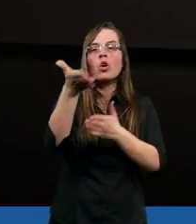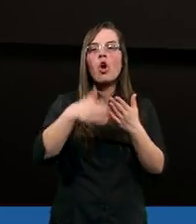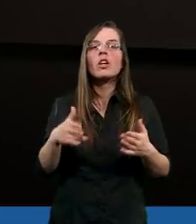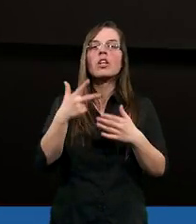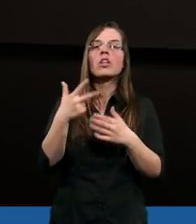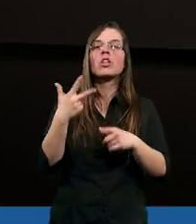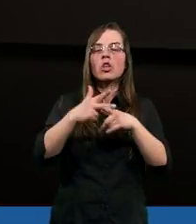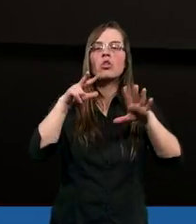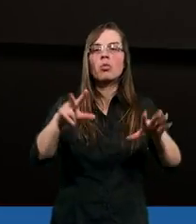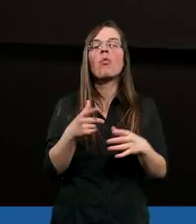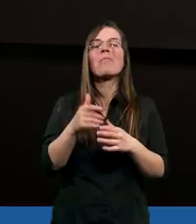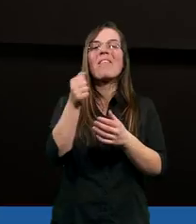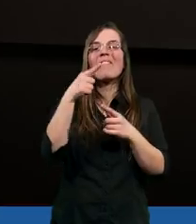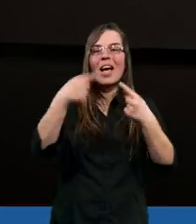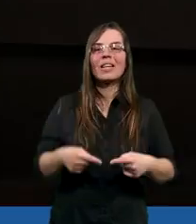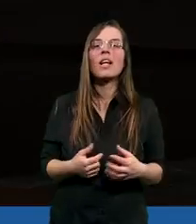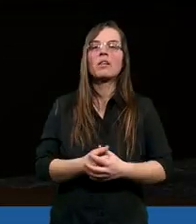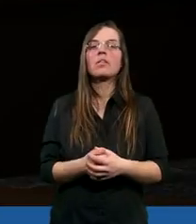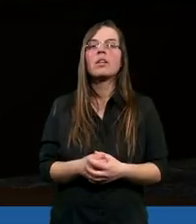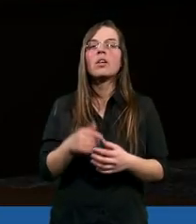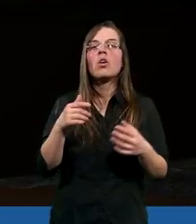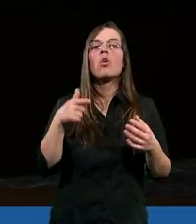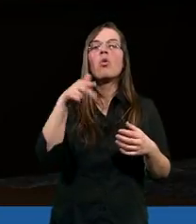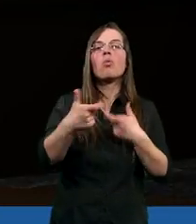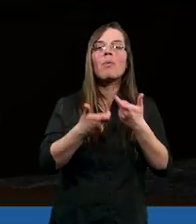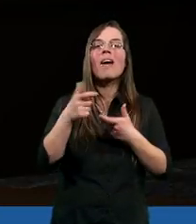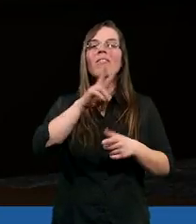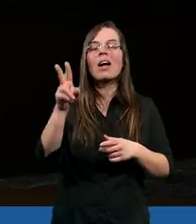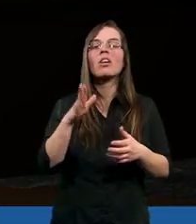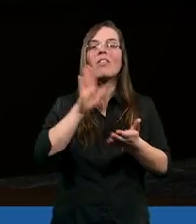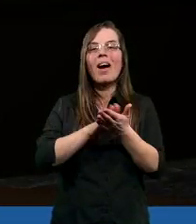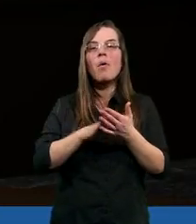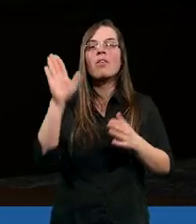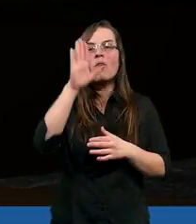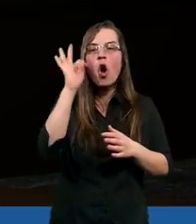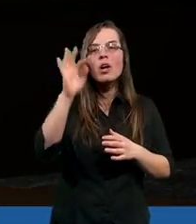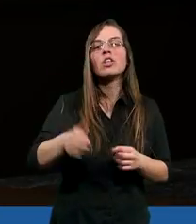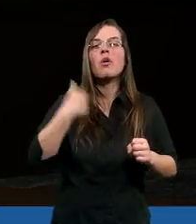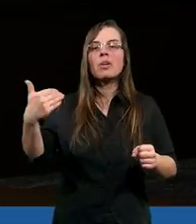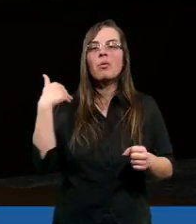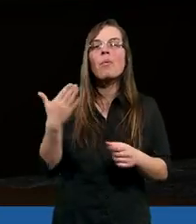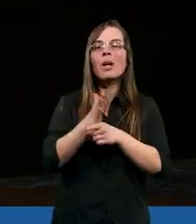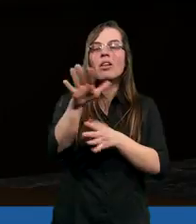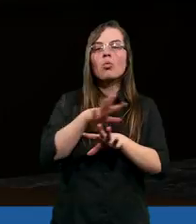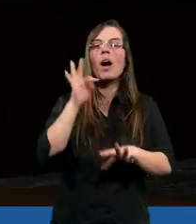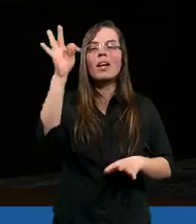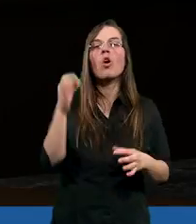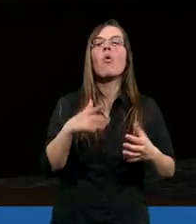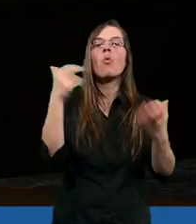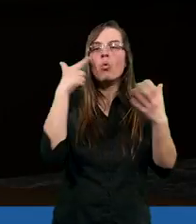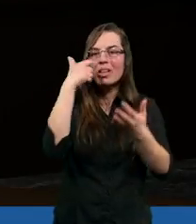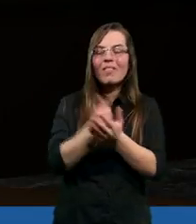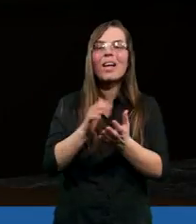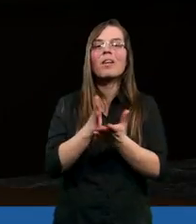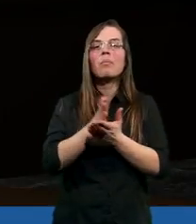drugi rozdział, trzydziesty ósmy werset. By sprawił według błogostwa chwały swojej, żebyście byli przez Ducha Jego mocą